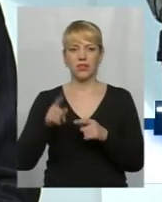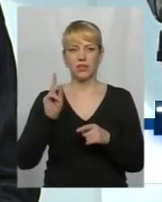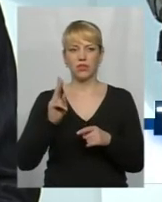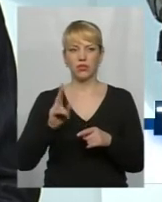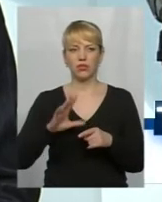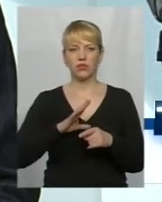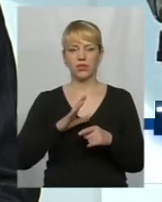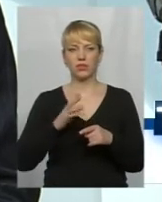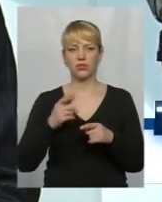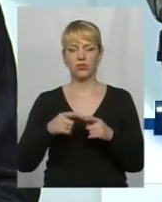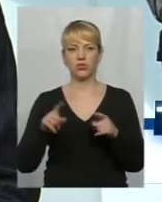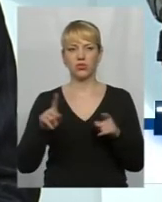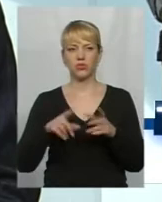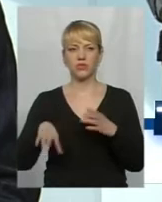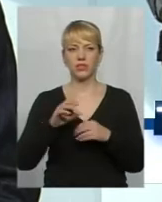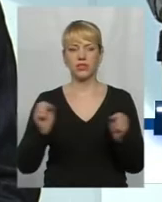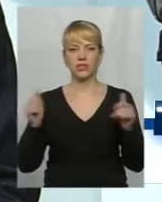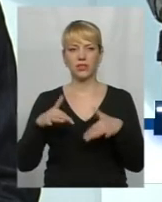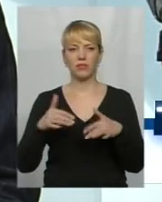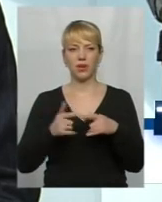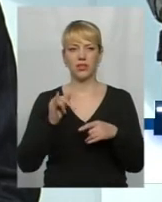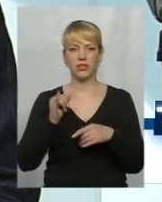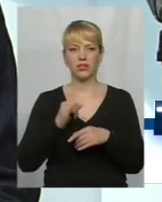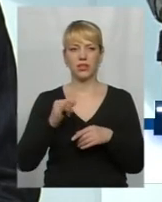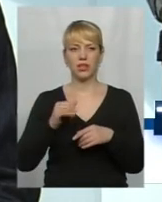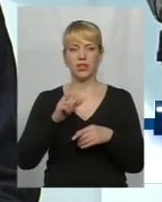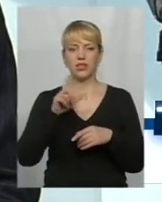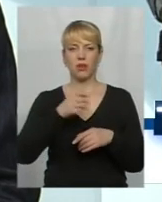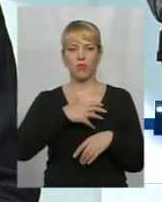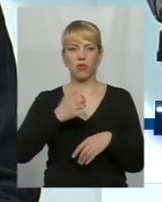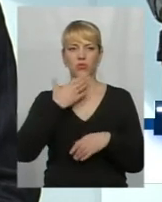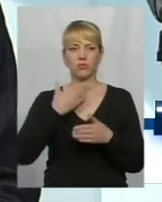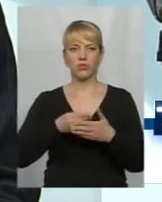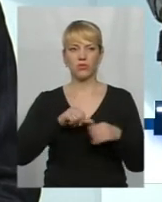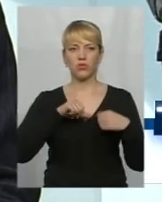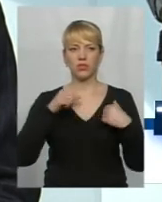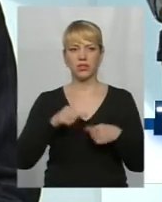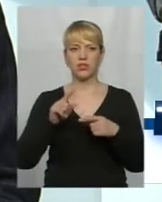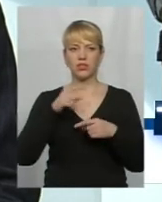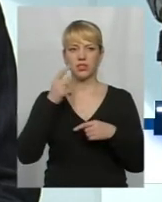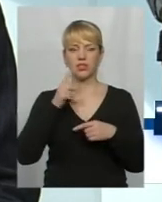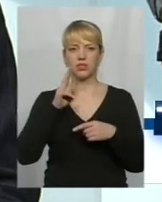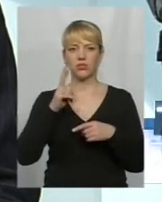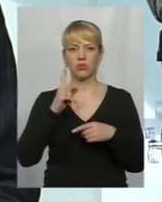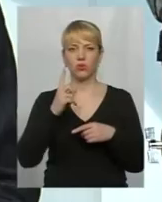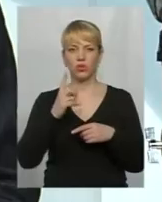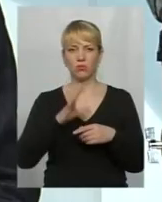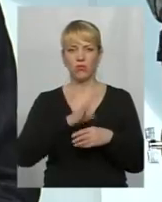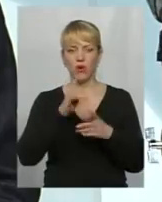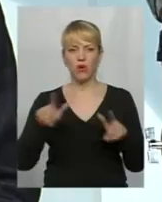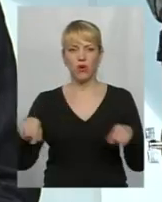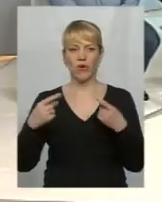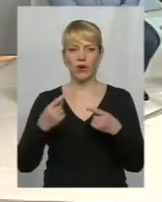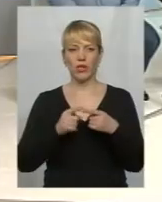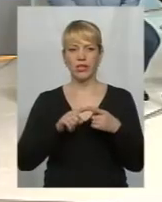відбулося, що всі зібралися, можна сказати, за покликом свого серця, і щоб сказати, що хтось один був організатором, то